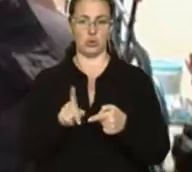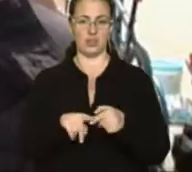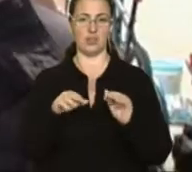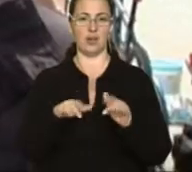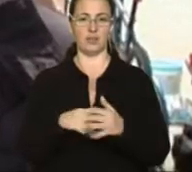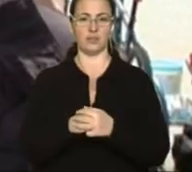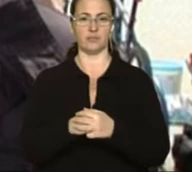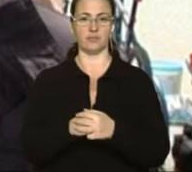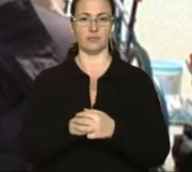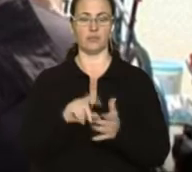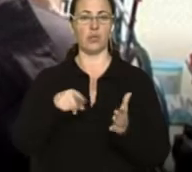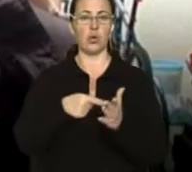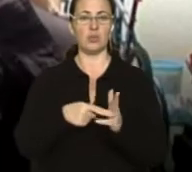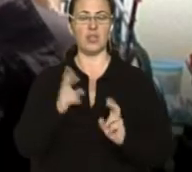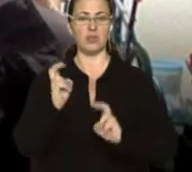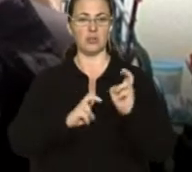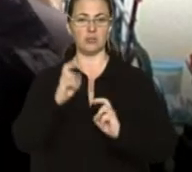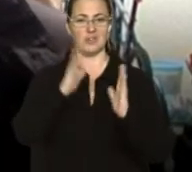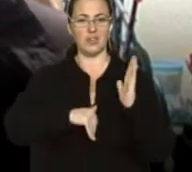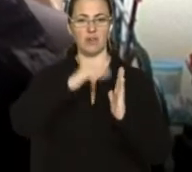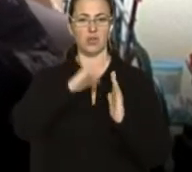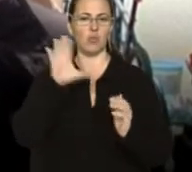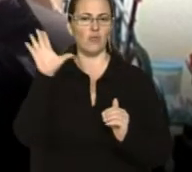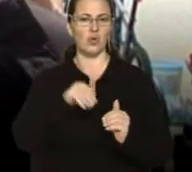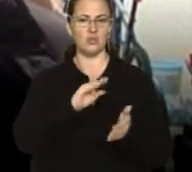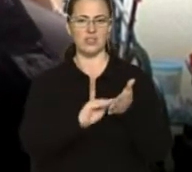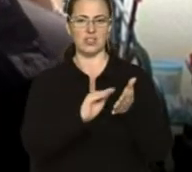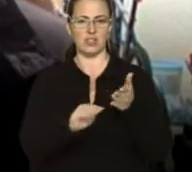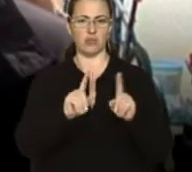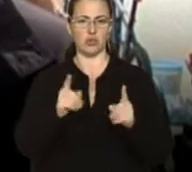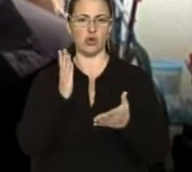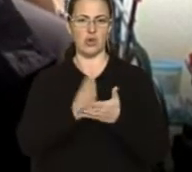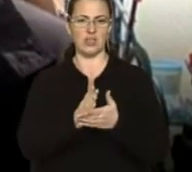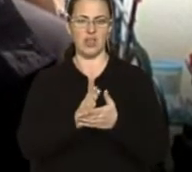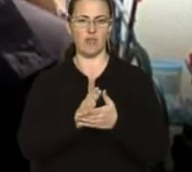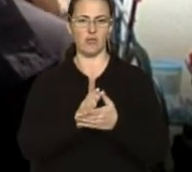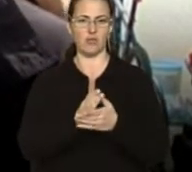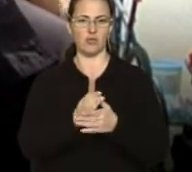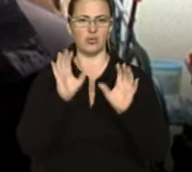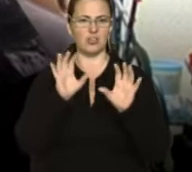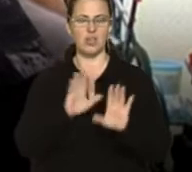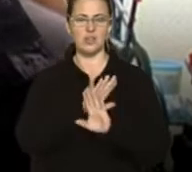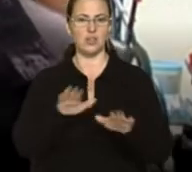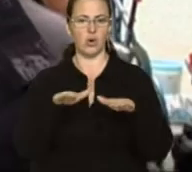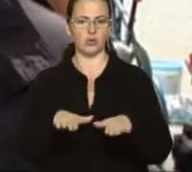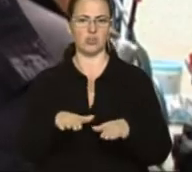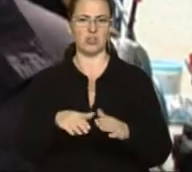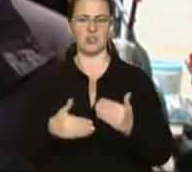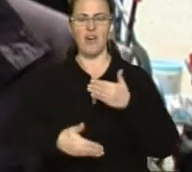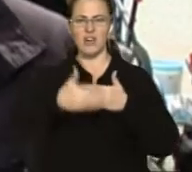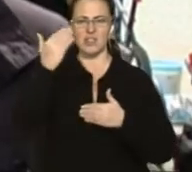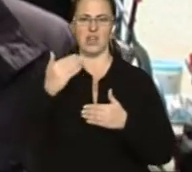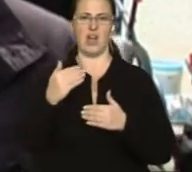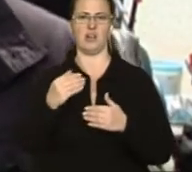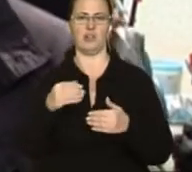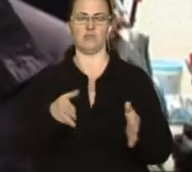акції. Комунальні підприємства зафарбовують всі написи, які є в невстановлених місцях, чи на фасадах, чи на дорожніх знаках,